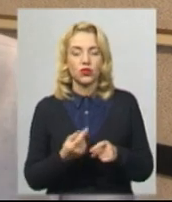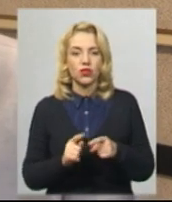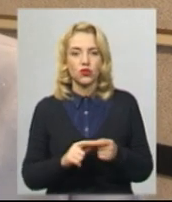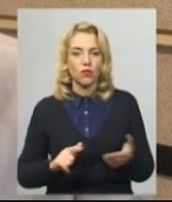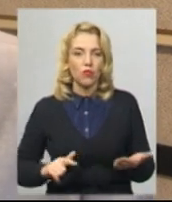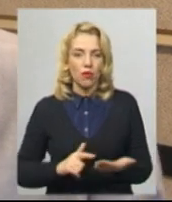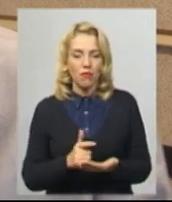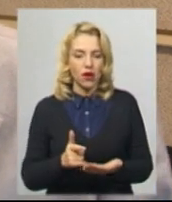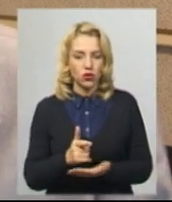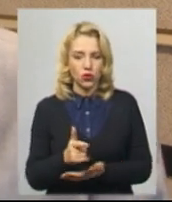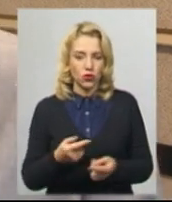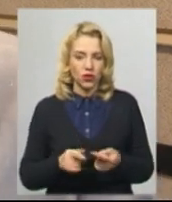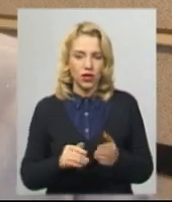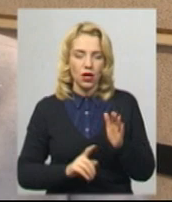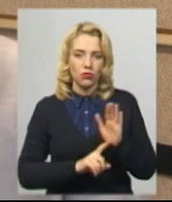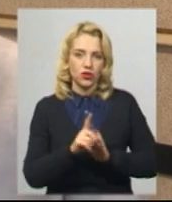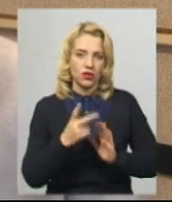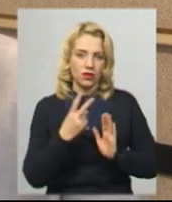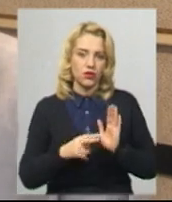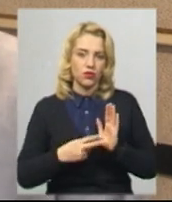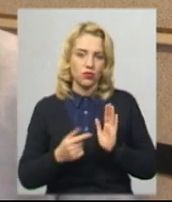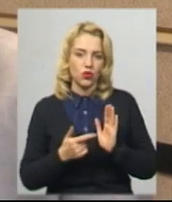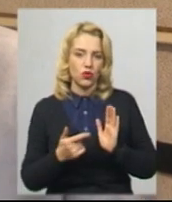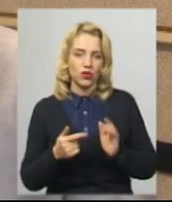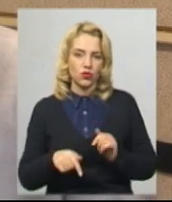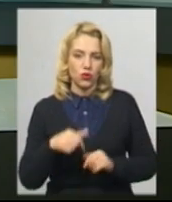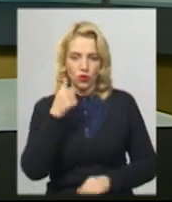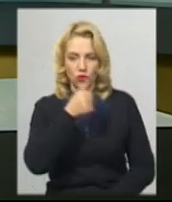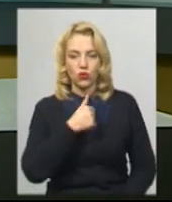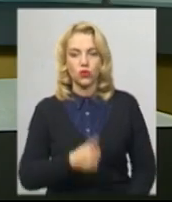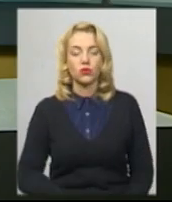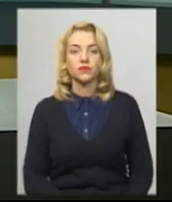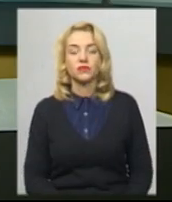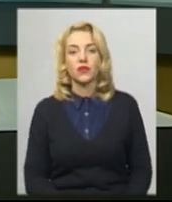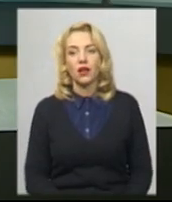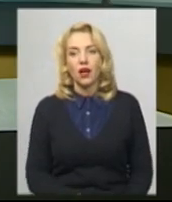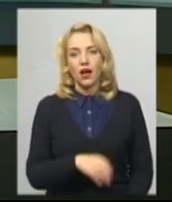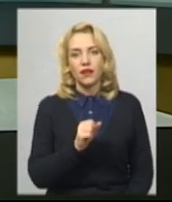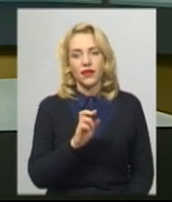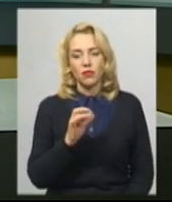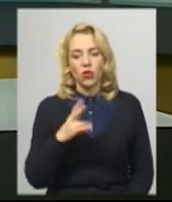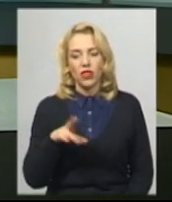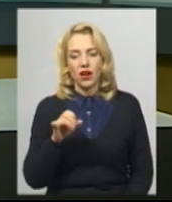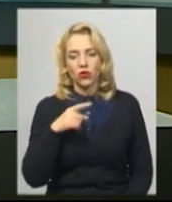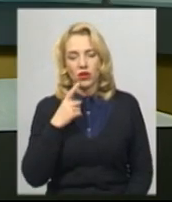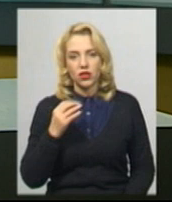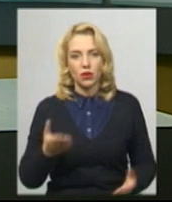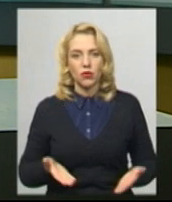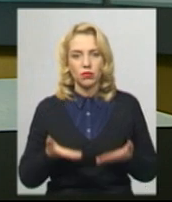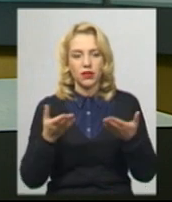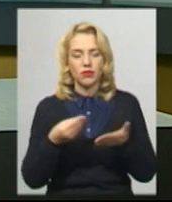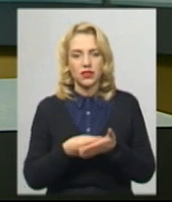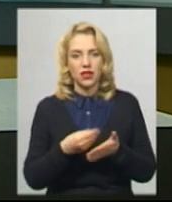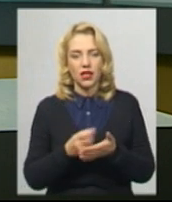маршруті, починаючи з 27 грудня цього року. Андрій Бодаренко каже, про підняття ціни на